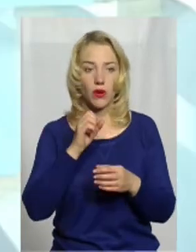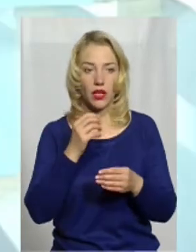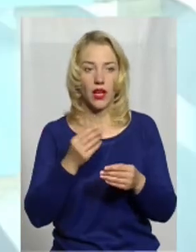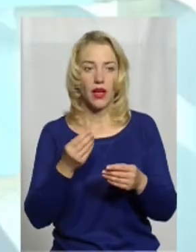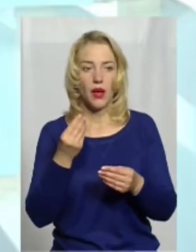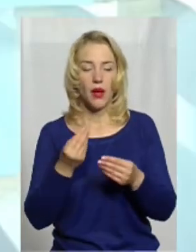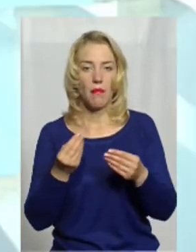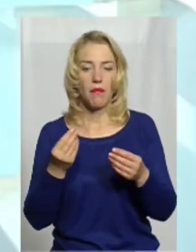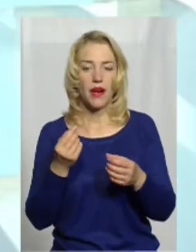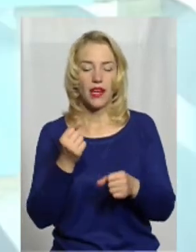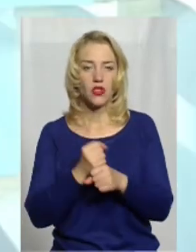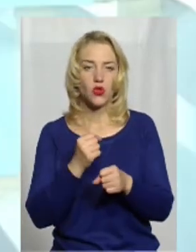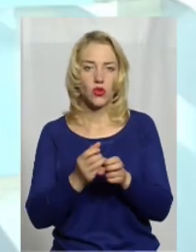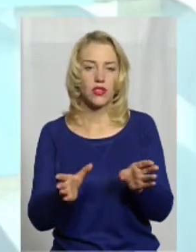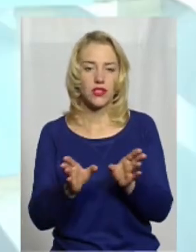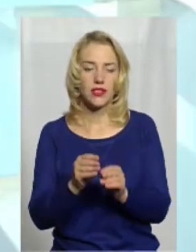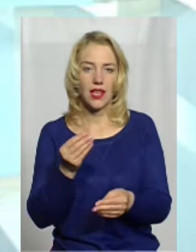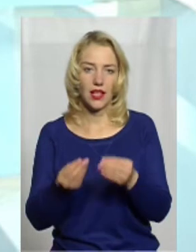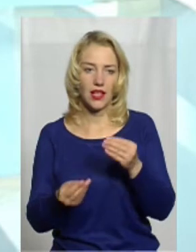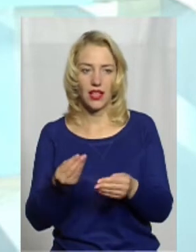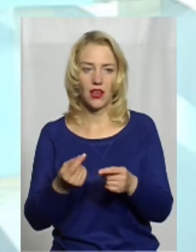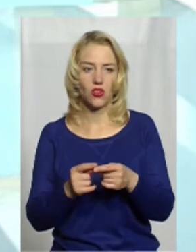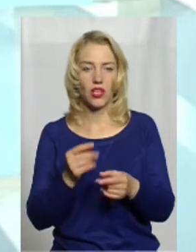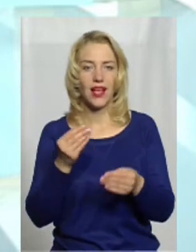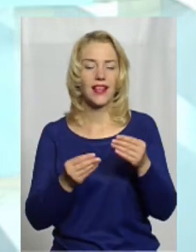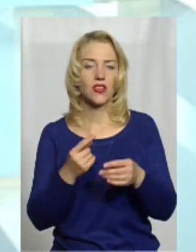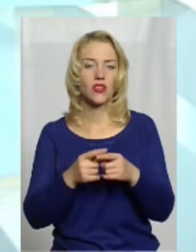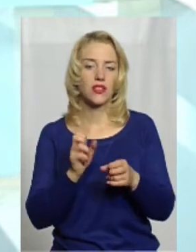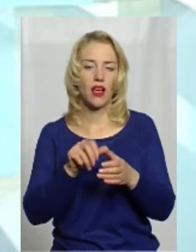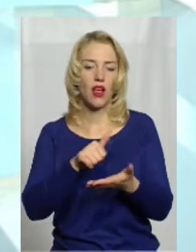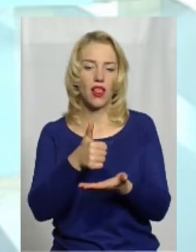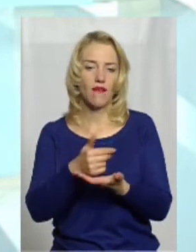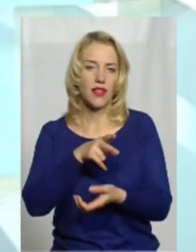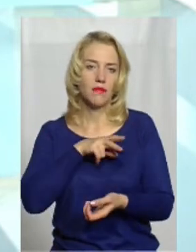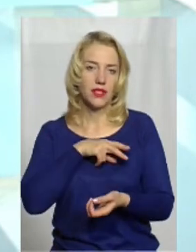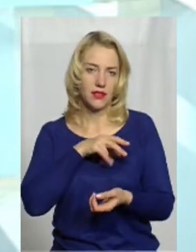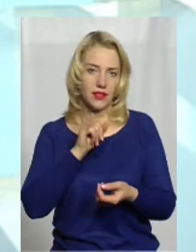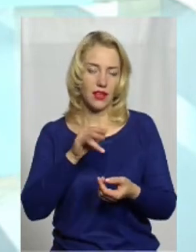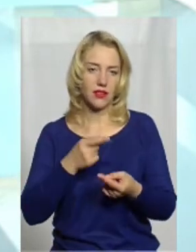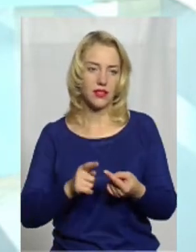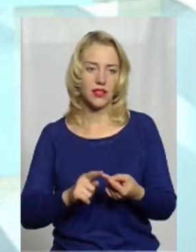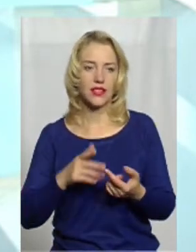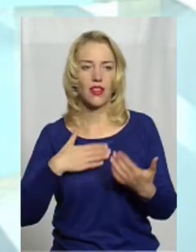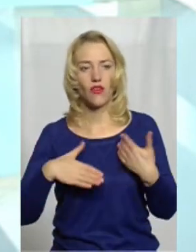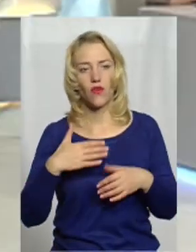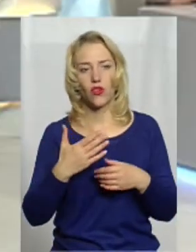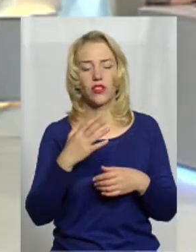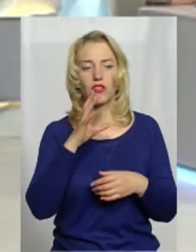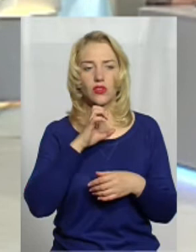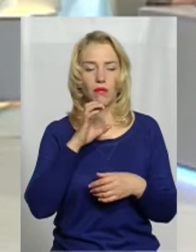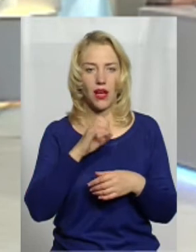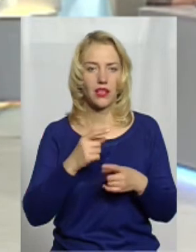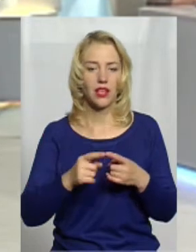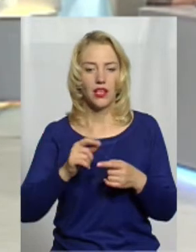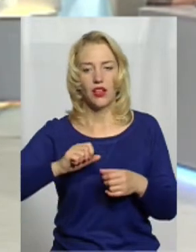Іграшка для неї головний приз. І головний приз не є задоволення її хазяїнах і кінолога. І вона,